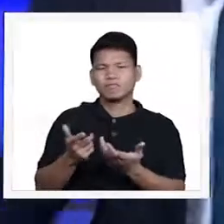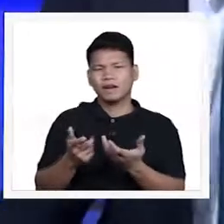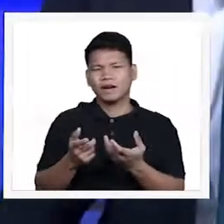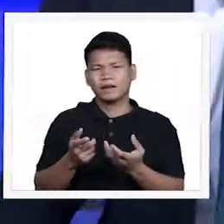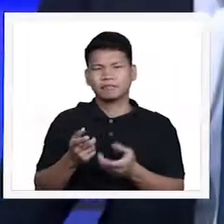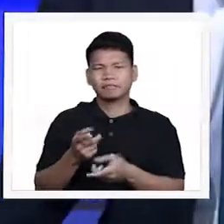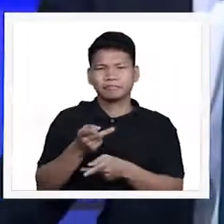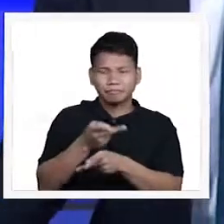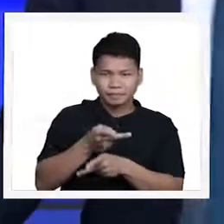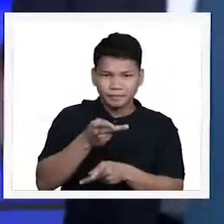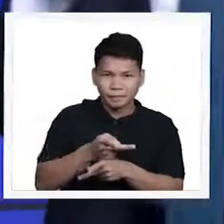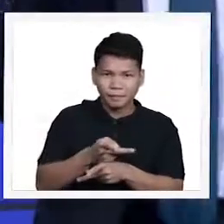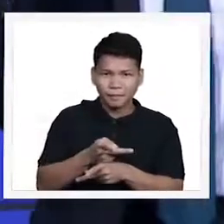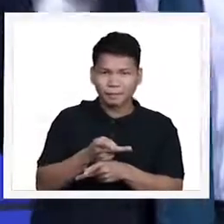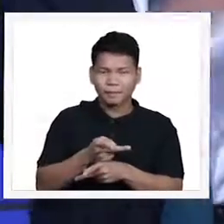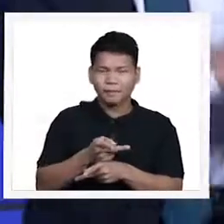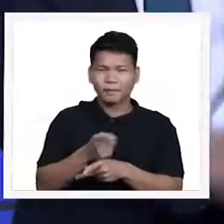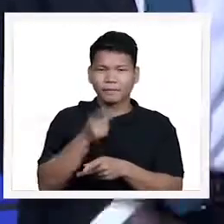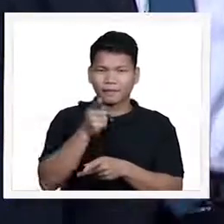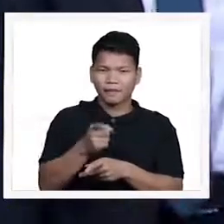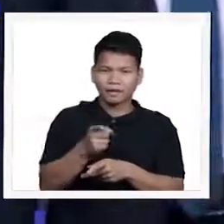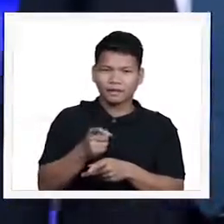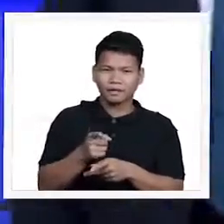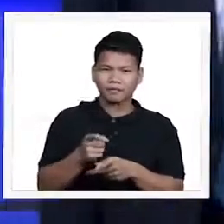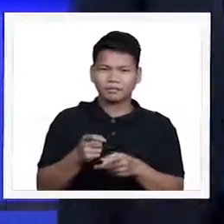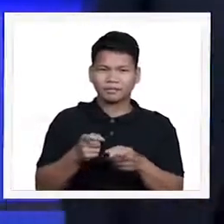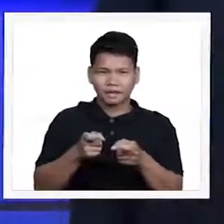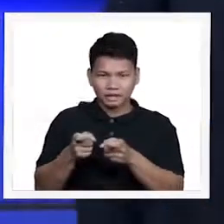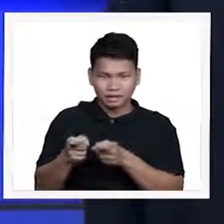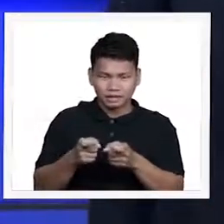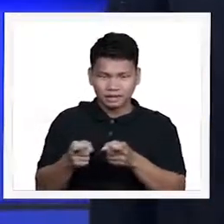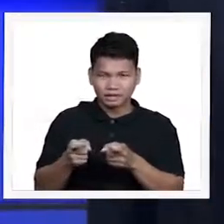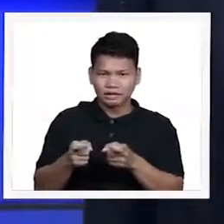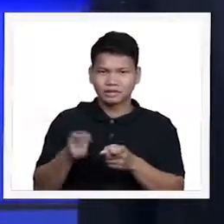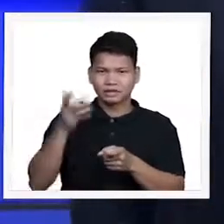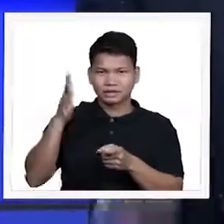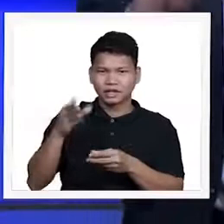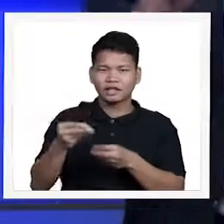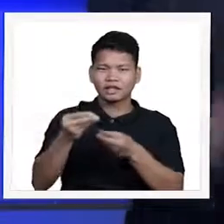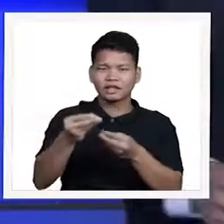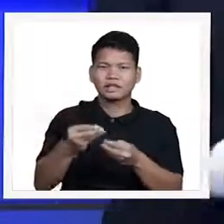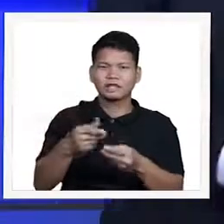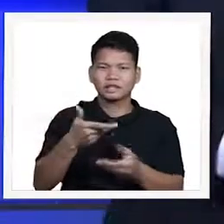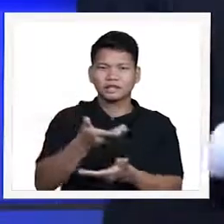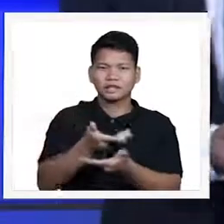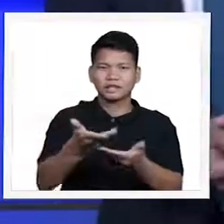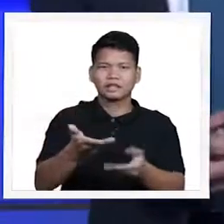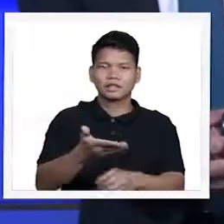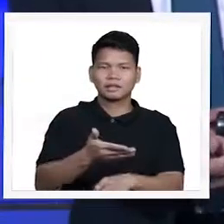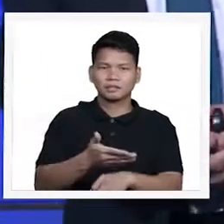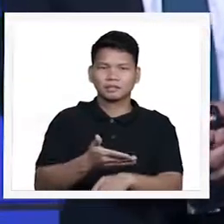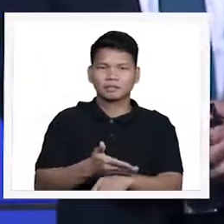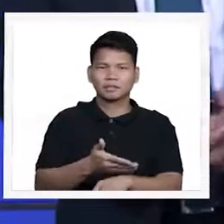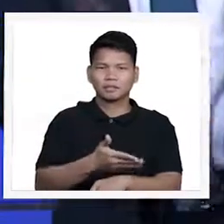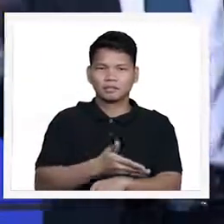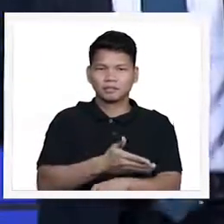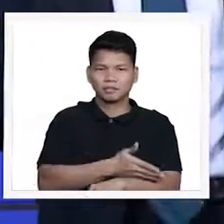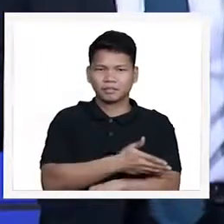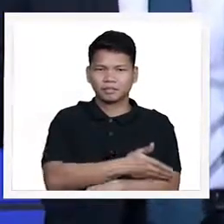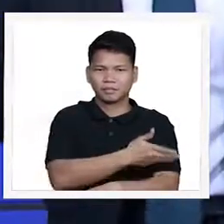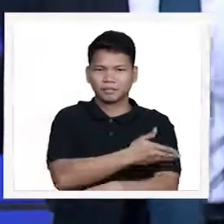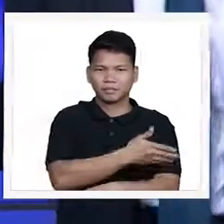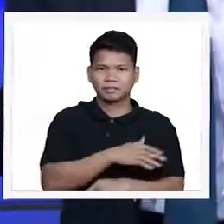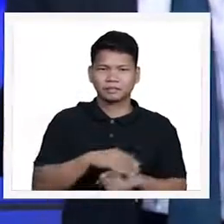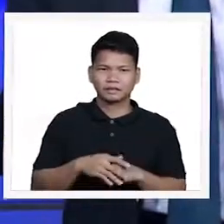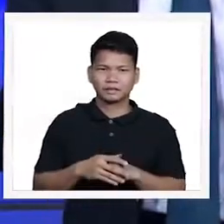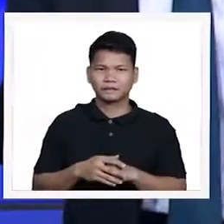mamahala and then I will let you prosper. Tingnan po ninyo ang sabi. Ano po